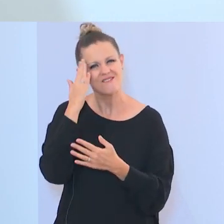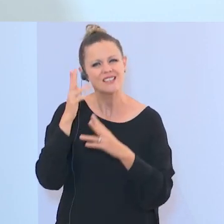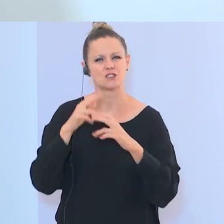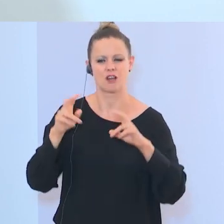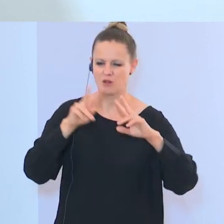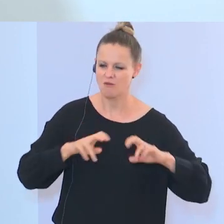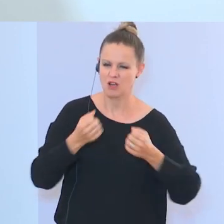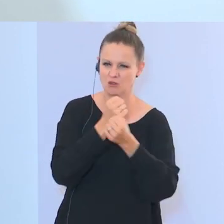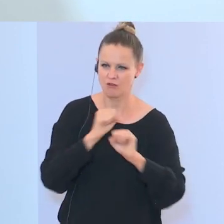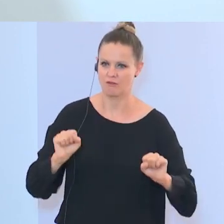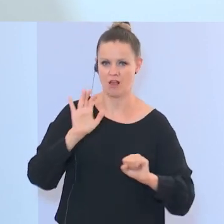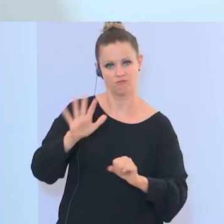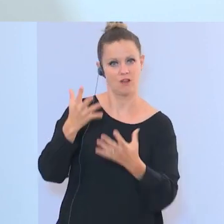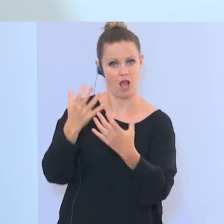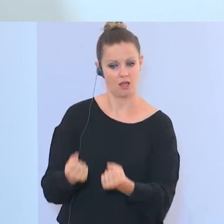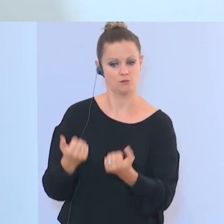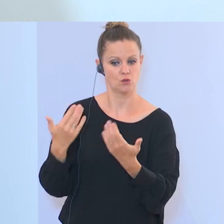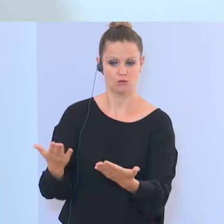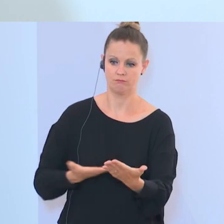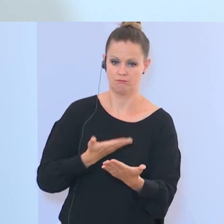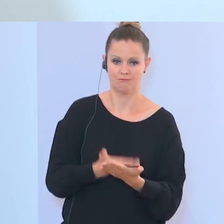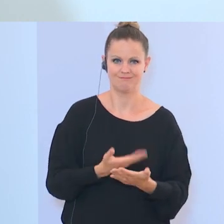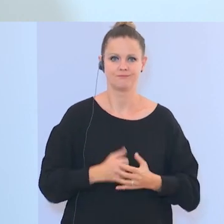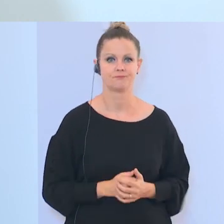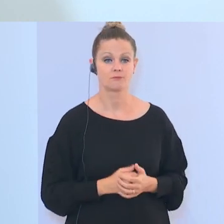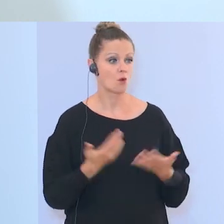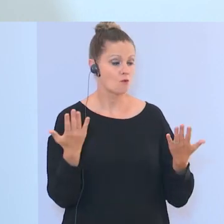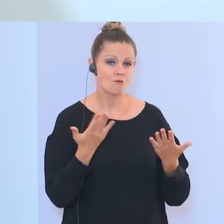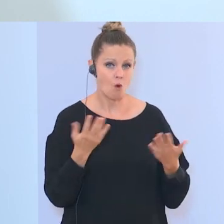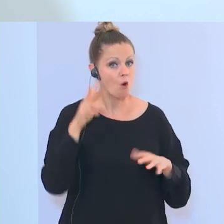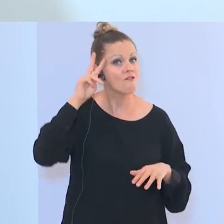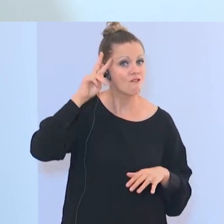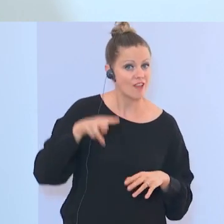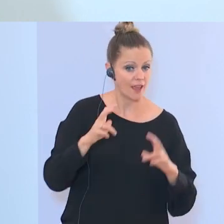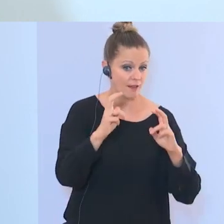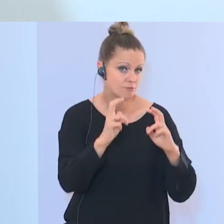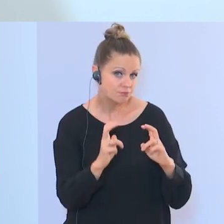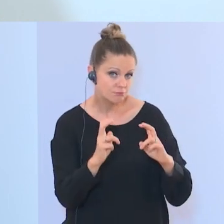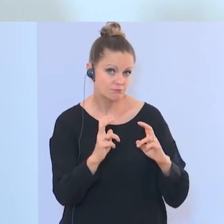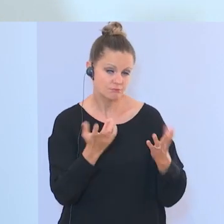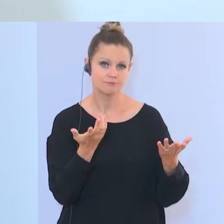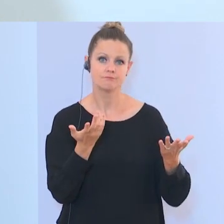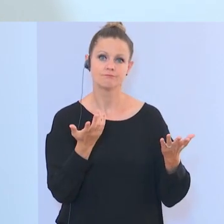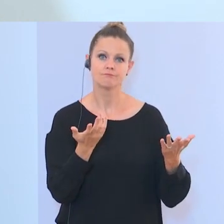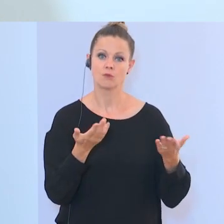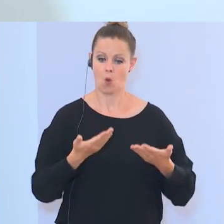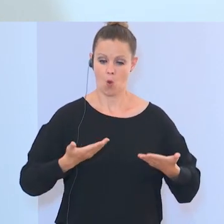ist auch natürlich in ihren Ergebnissen. Der Sitz der Stelle wird in Wien sein und ich habe für